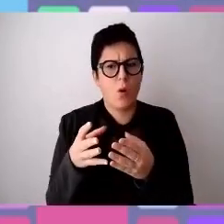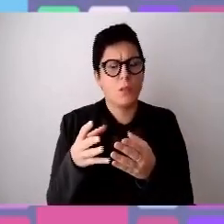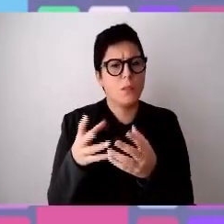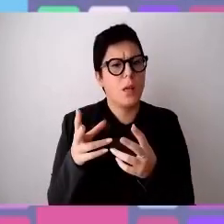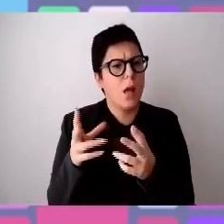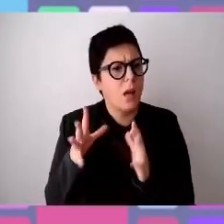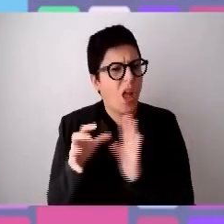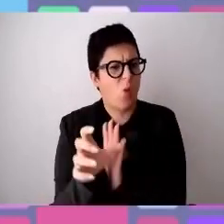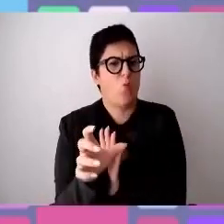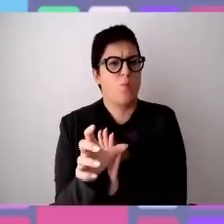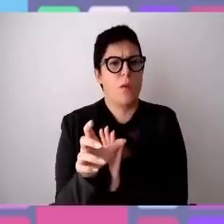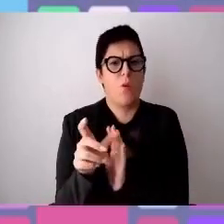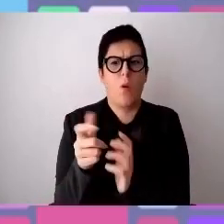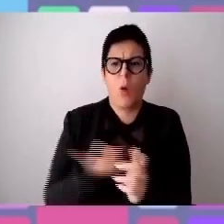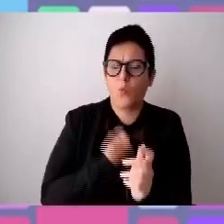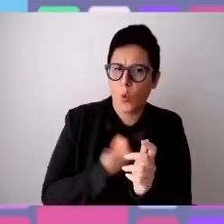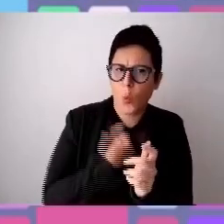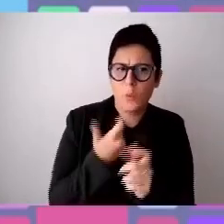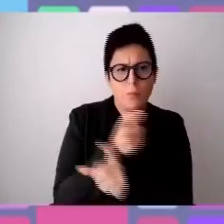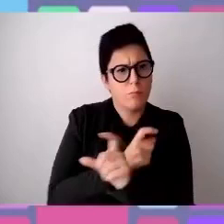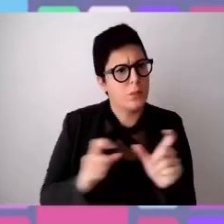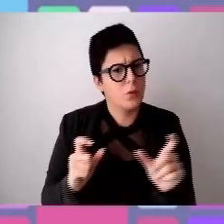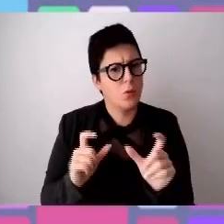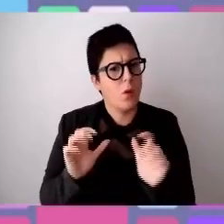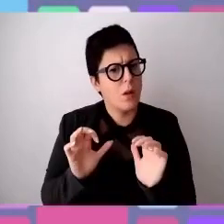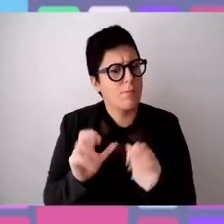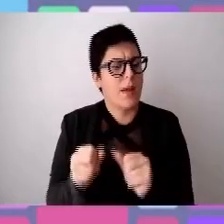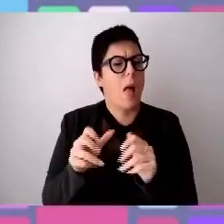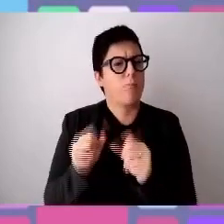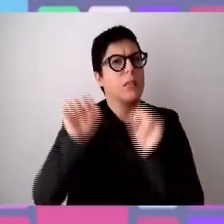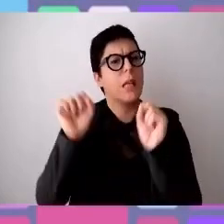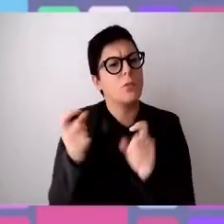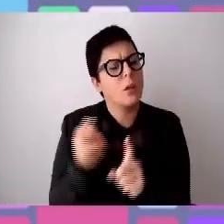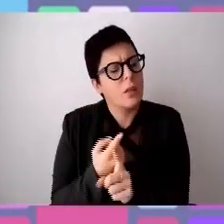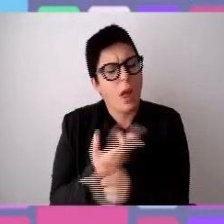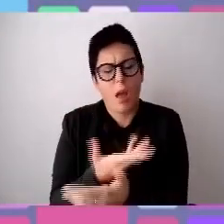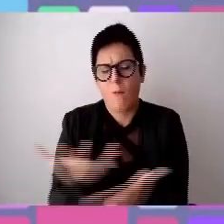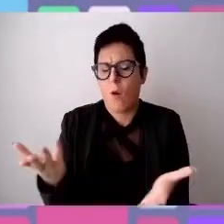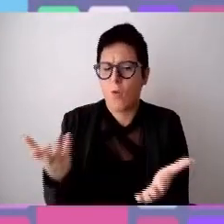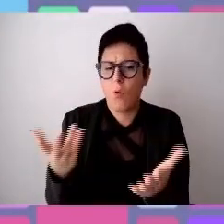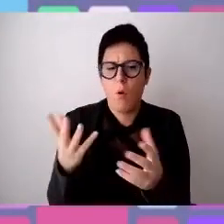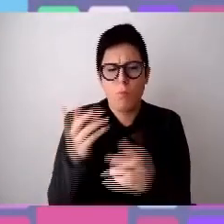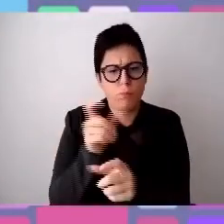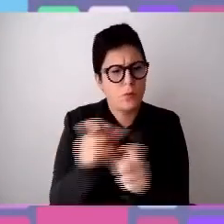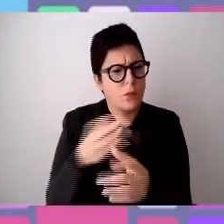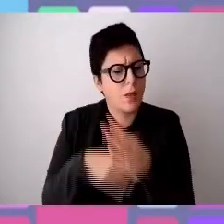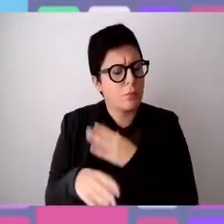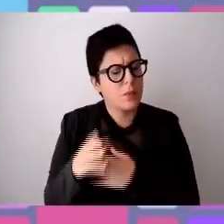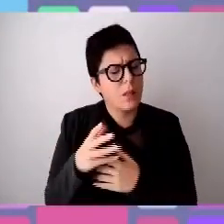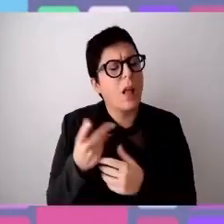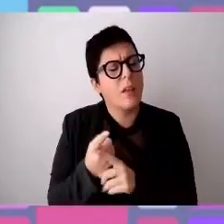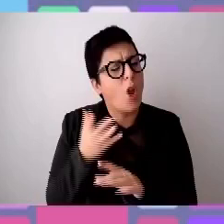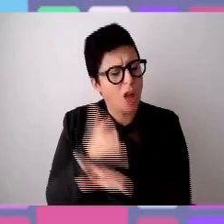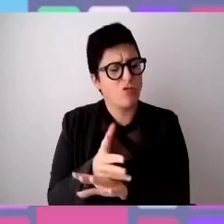e addestramento all'autonomia che le persone con disabilità a cui devono poter accedere, e questo